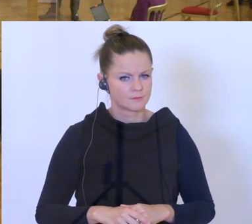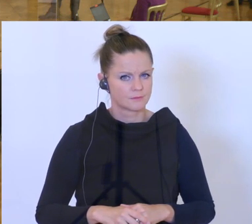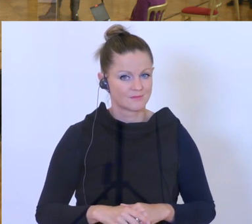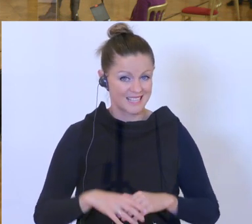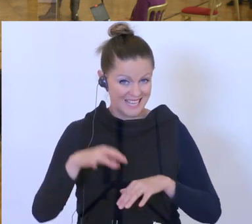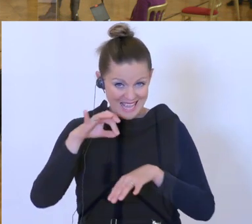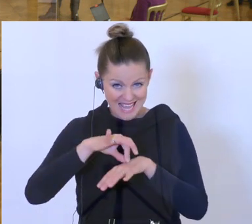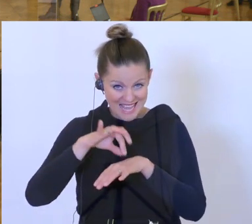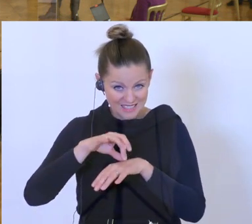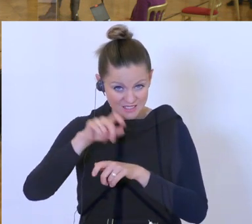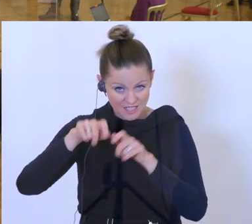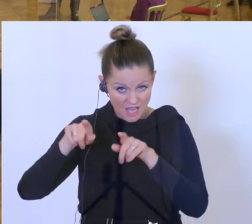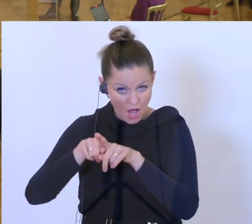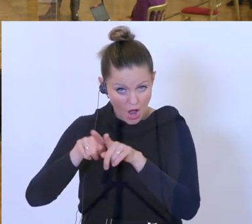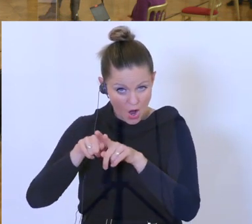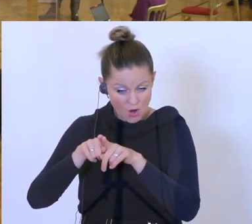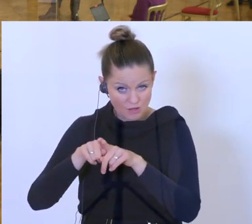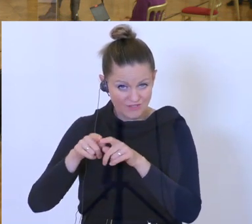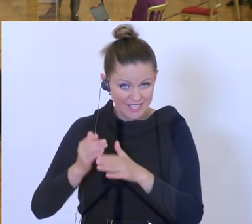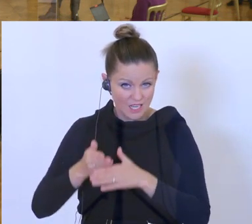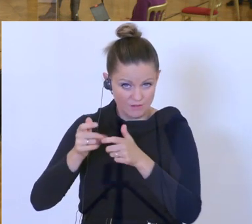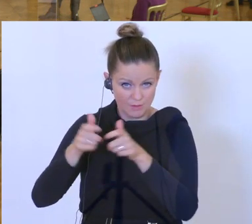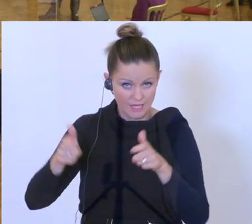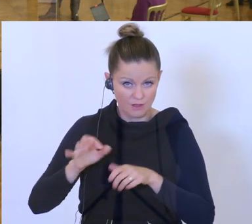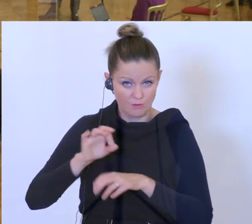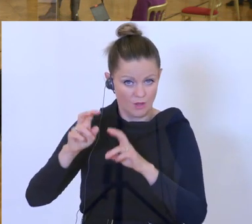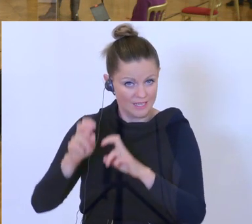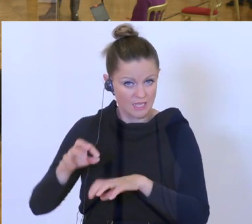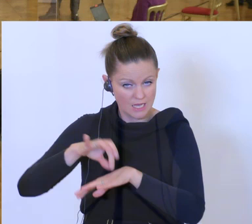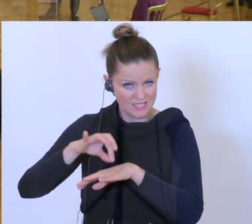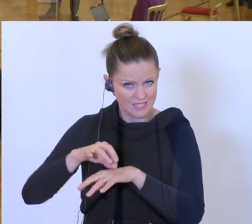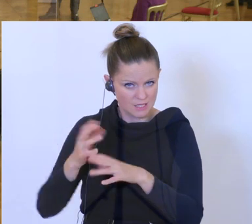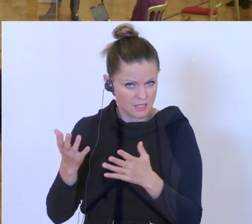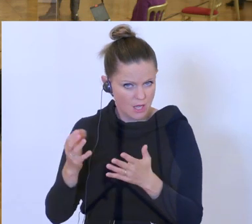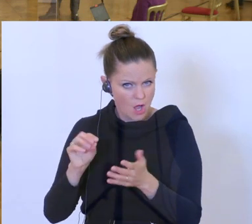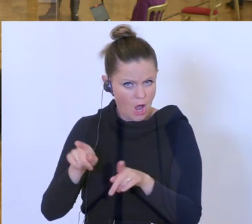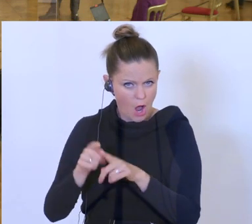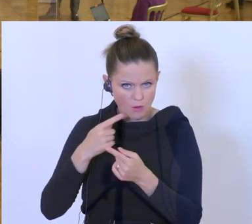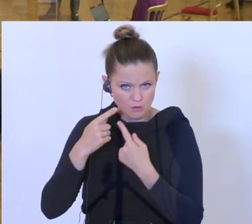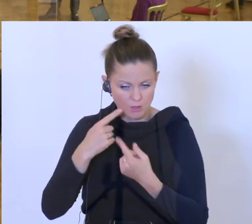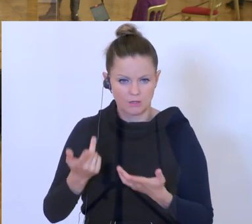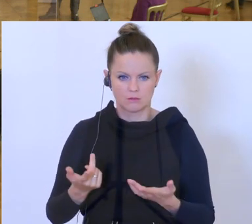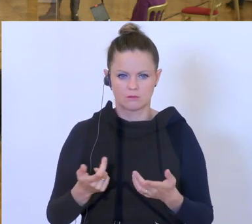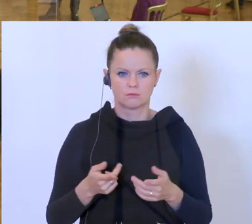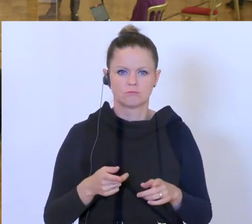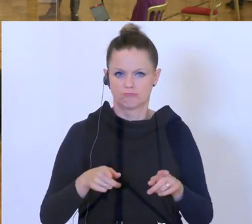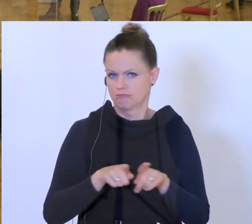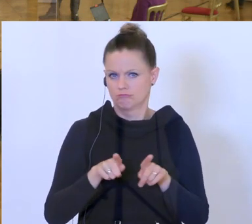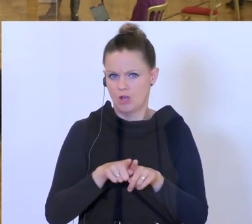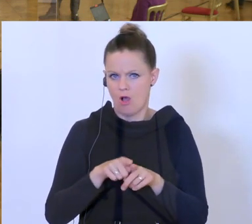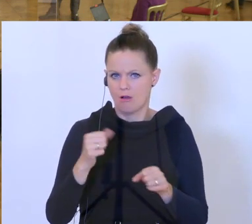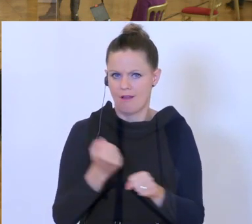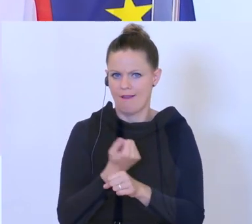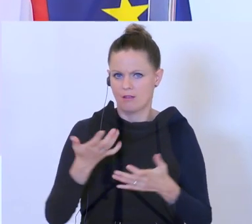Ärzten auch Gespräche diesbezüglich? Also Hilfspaket für Ärzte. Niedergelassene Ärzte waren ein Thema zuletzt. Also die sind ja alle auch mit umfasst von dem